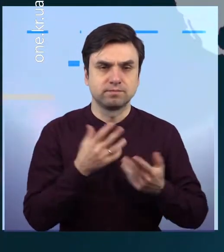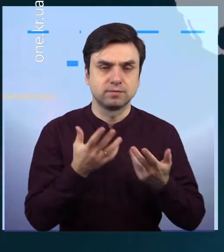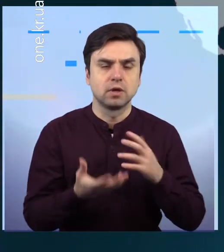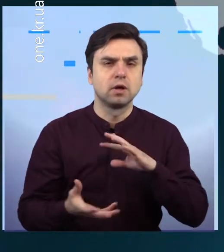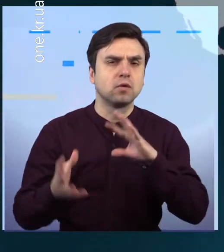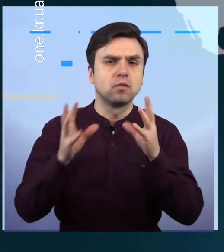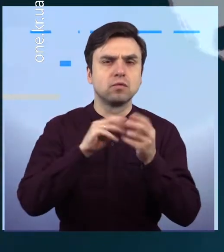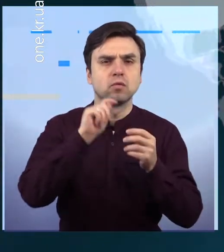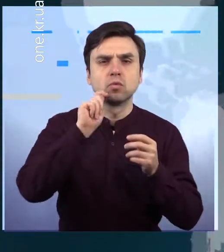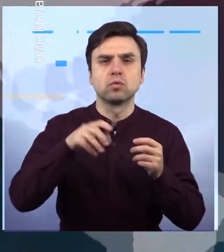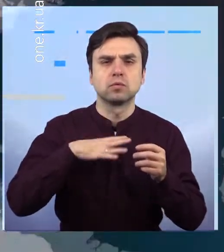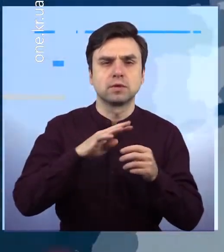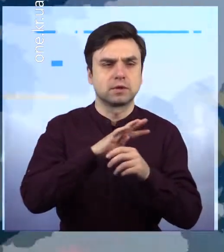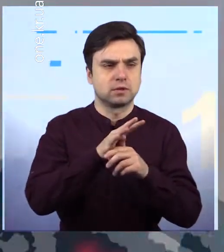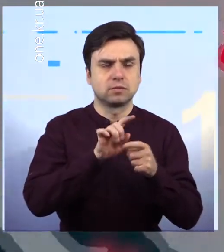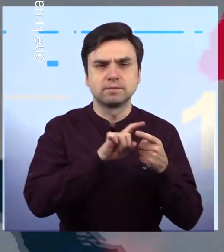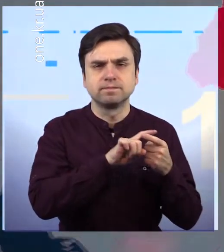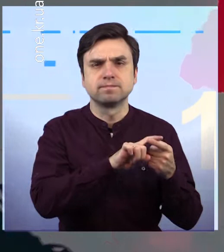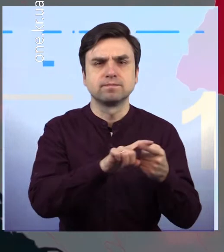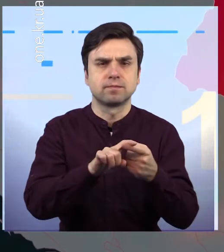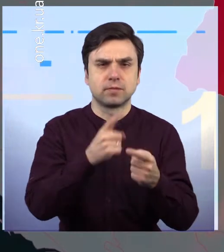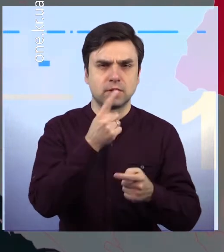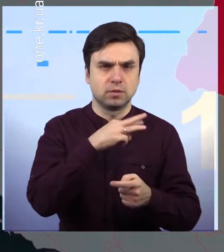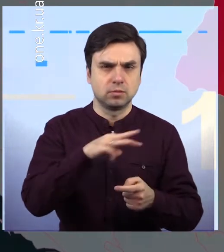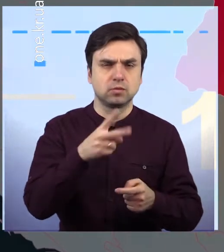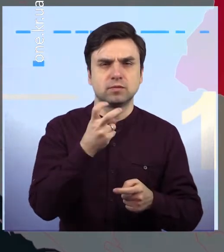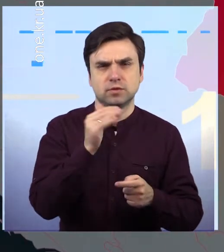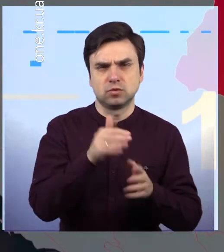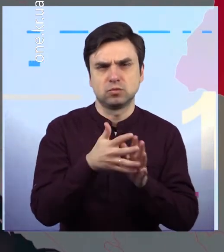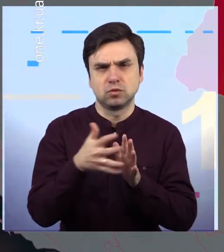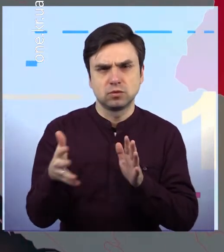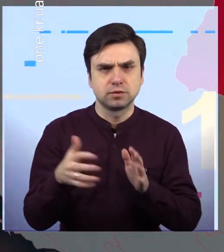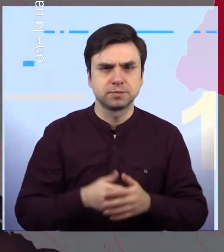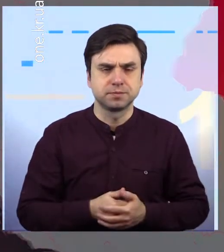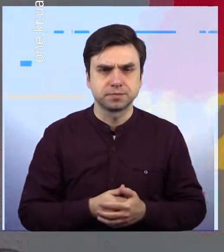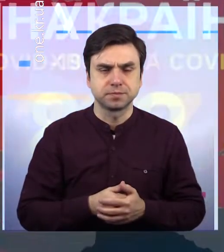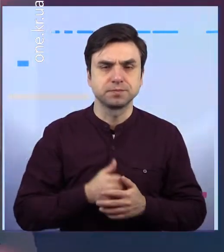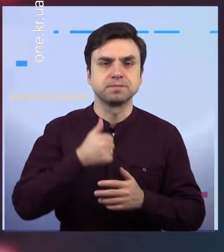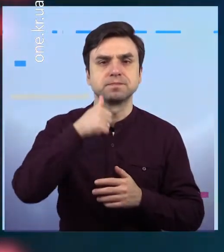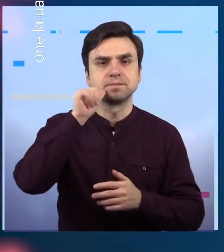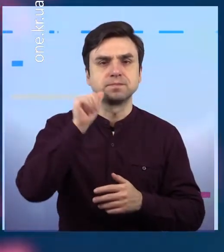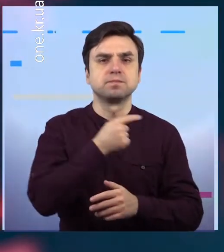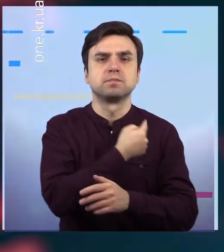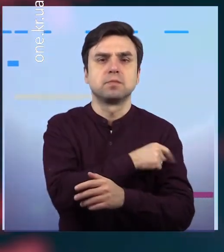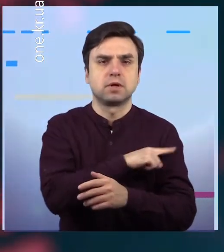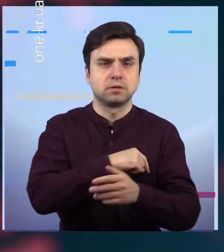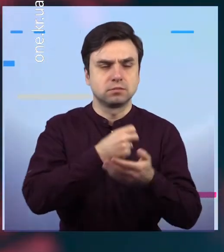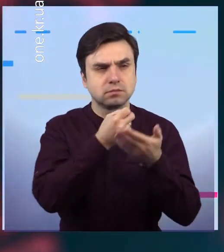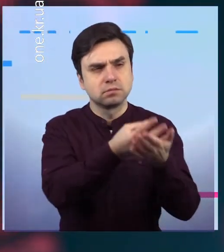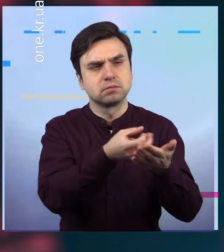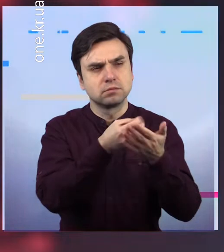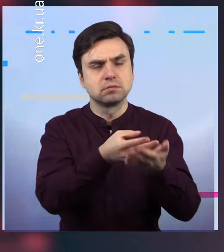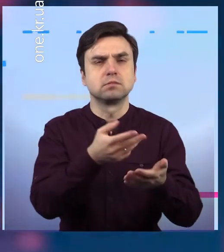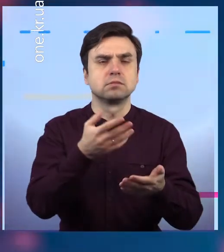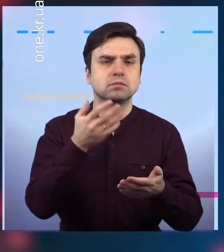інфікованих з початку епідемії в країні складає понад 1 мільйон 200 тисяч випадків. За попередню добу до лікарень потрапили 2